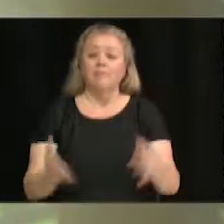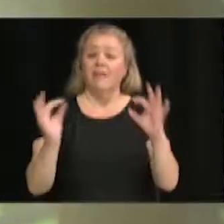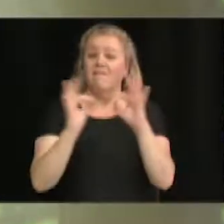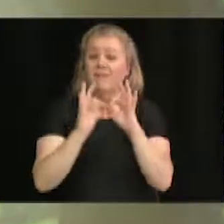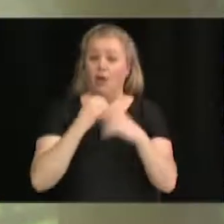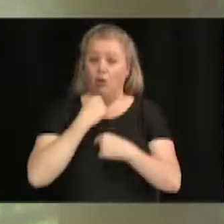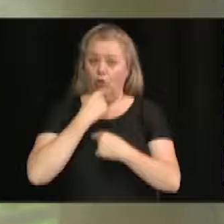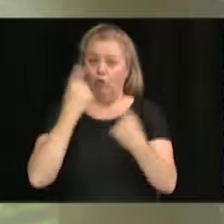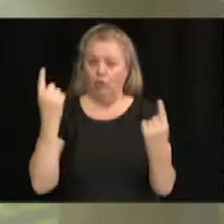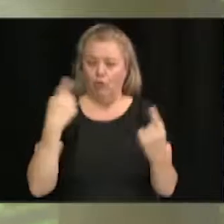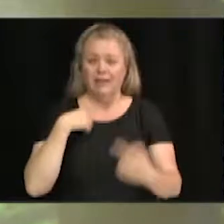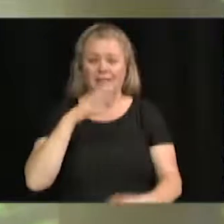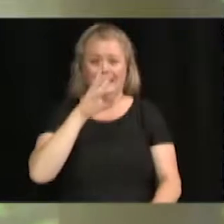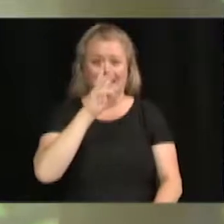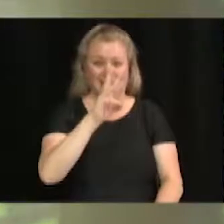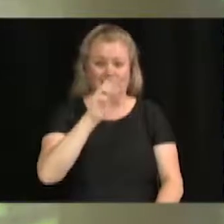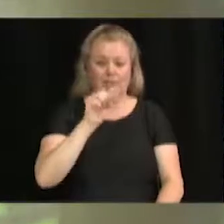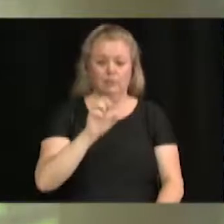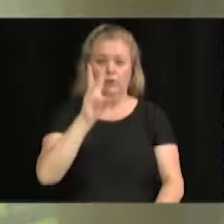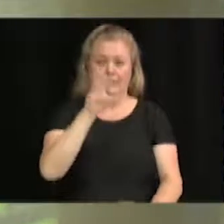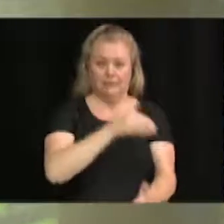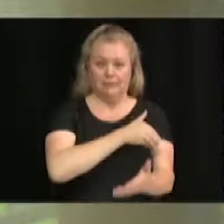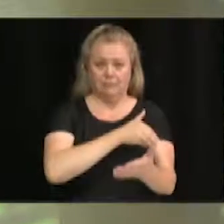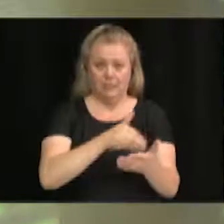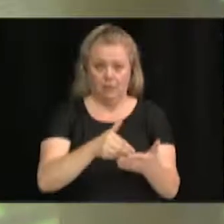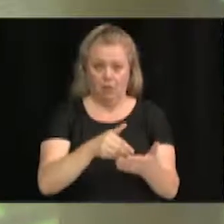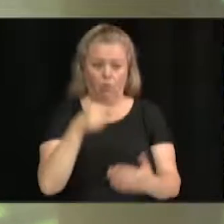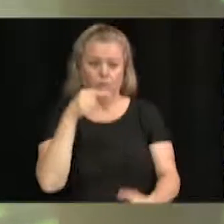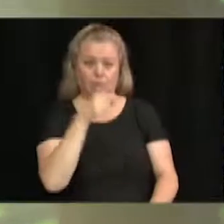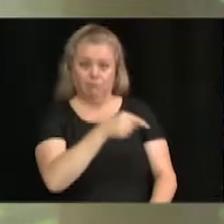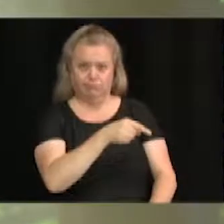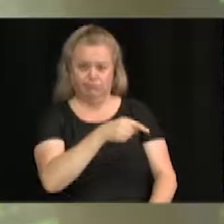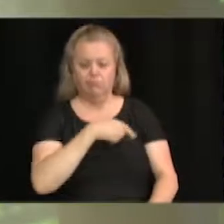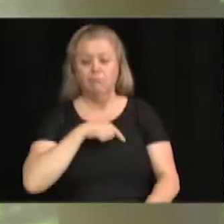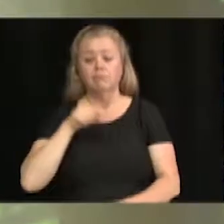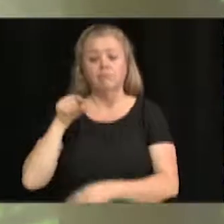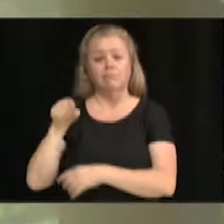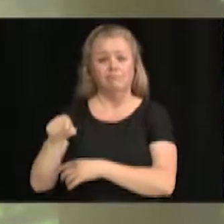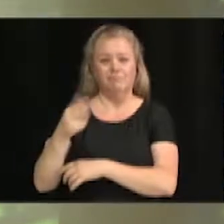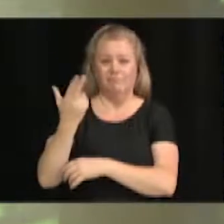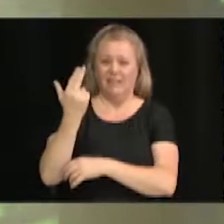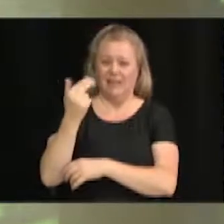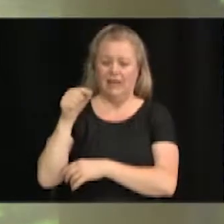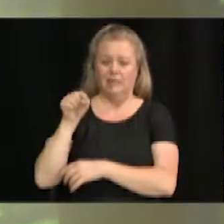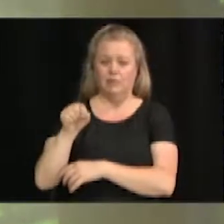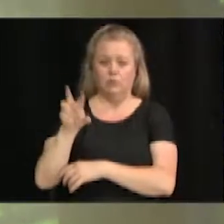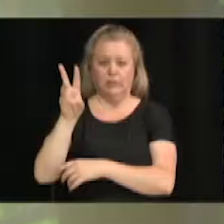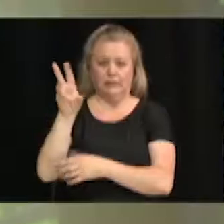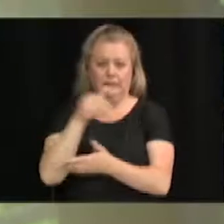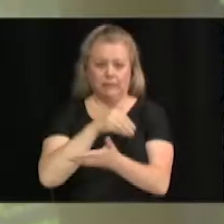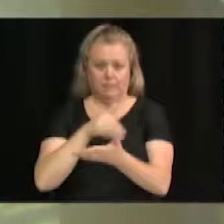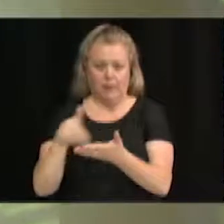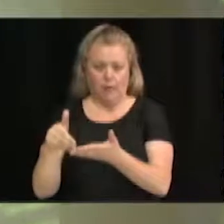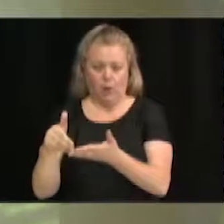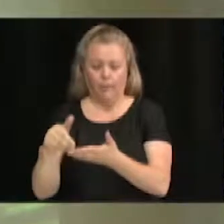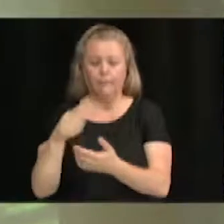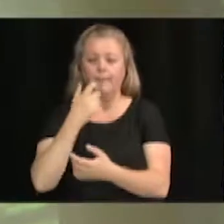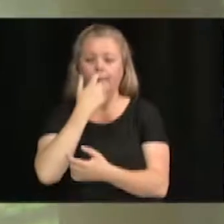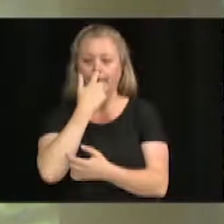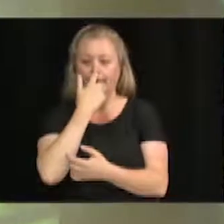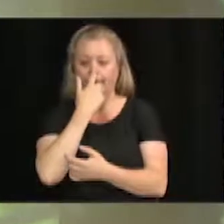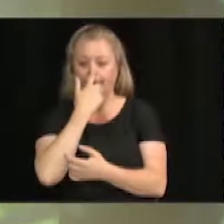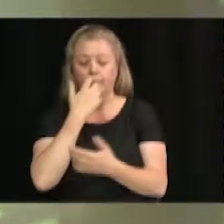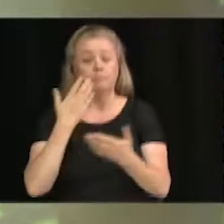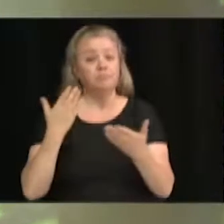déclarée est de 6,6 millions de dollars en 2019 comparativement à 13,6 millions de dollars l'an dernier.